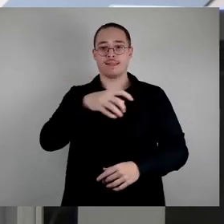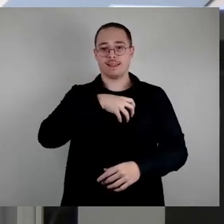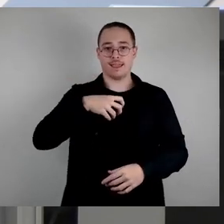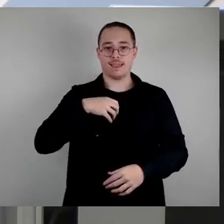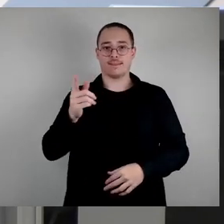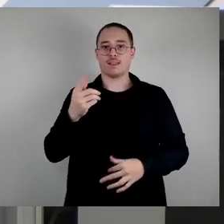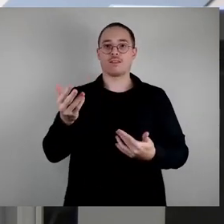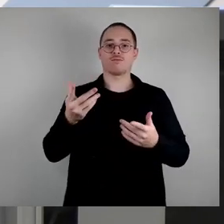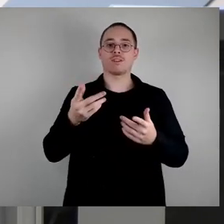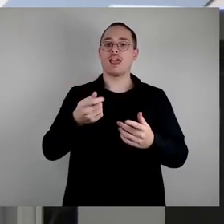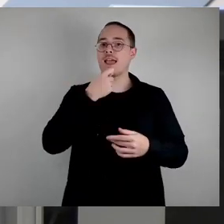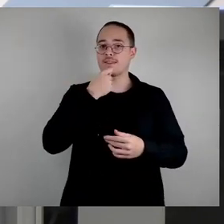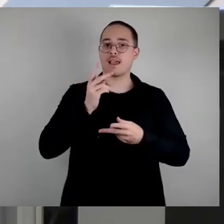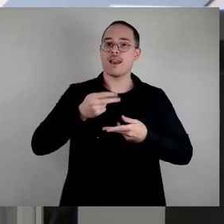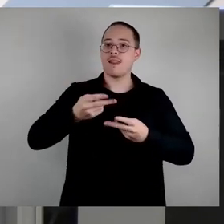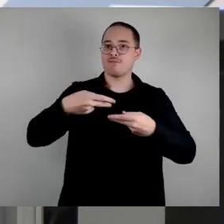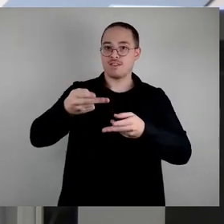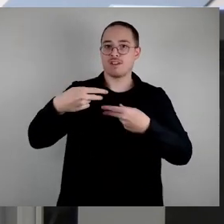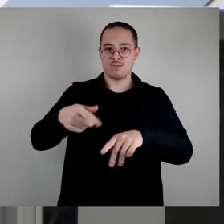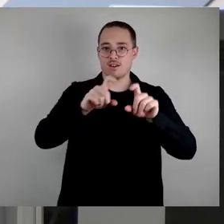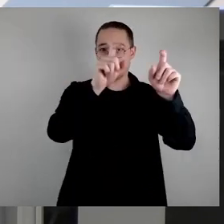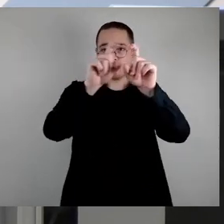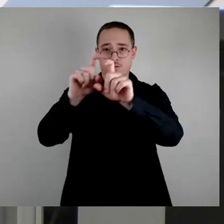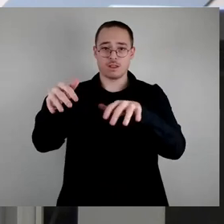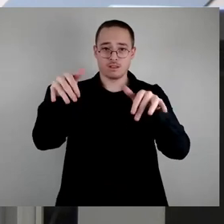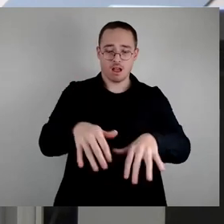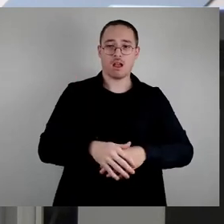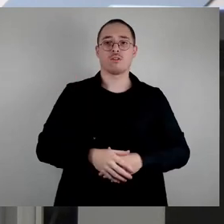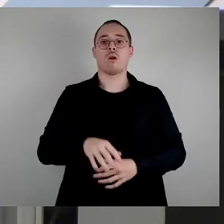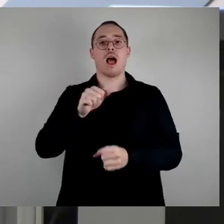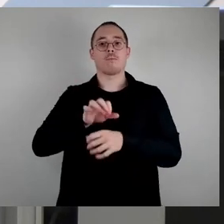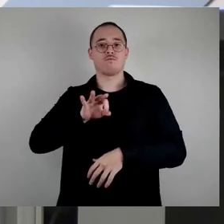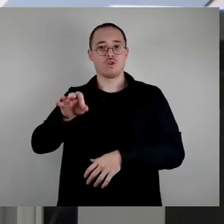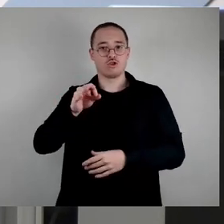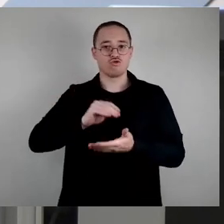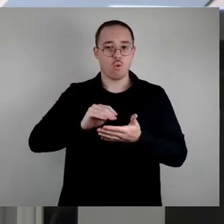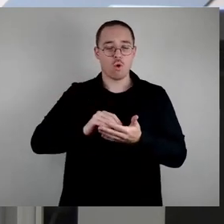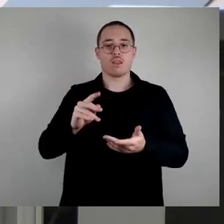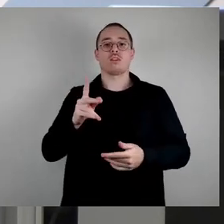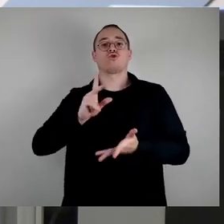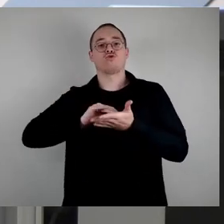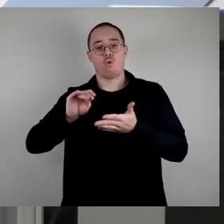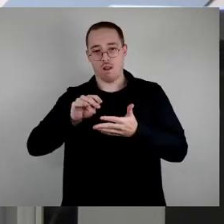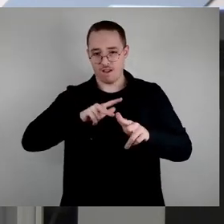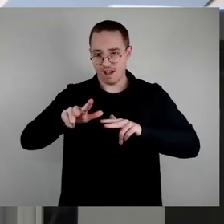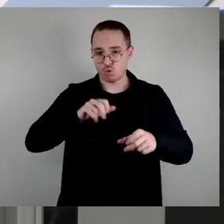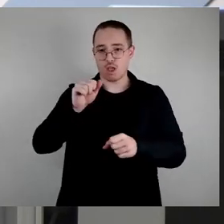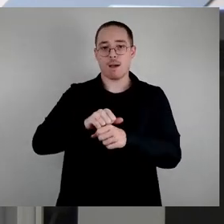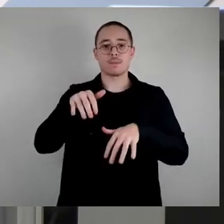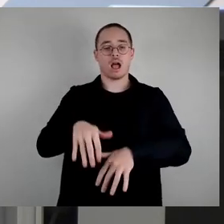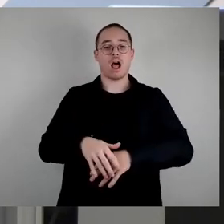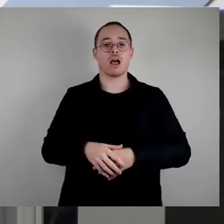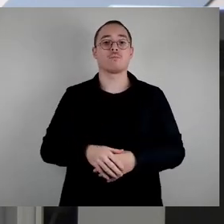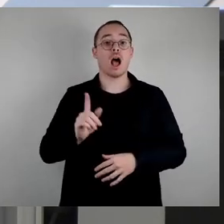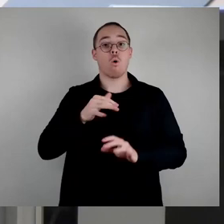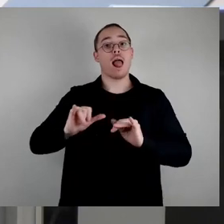Und es waren die Fraktionen da, es war das Schulverwaltungsamt da, das Amt für Schulen und auch der Kreiselternrat. Und Herr Breuer hat für die AfD